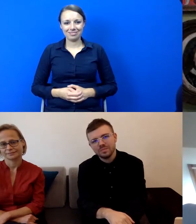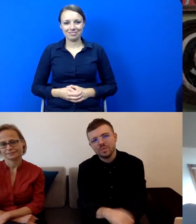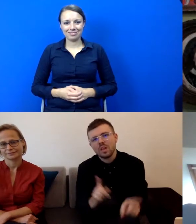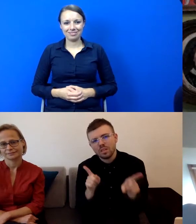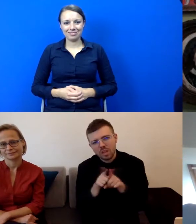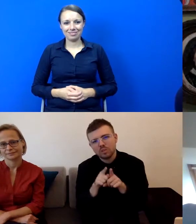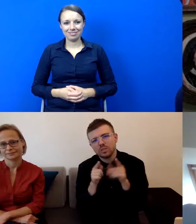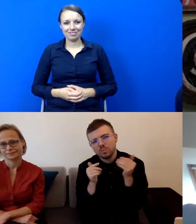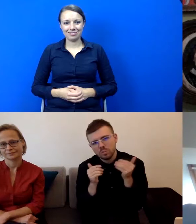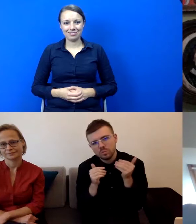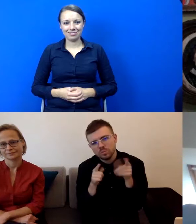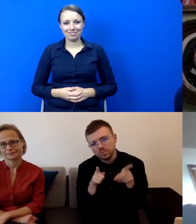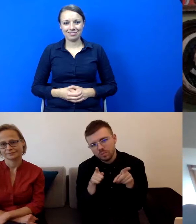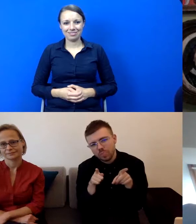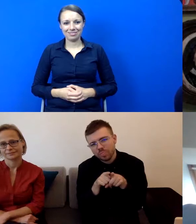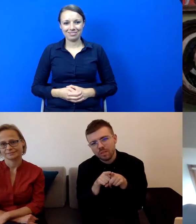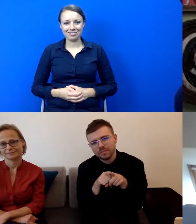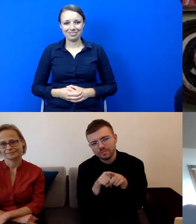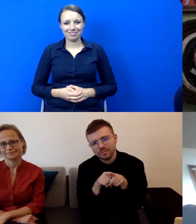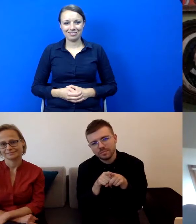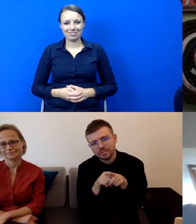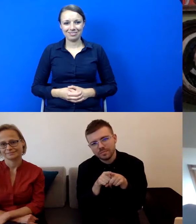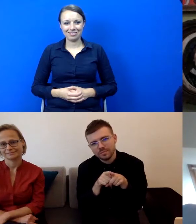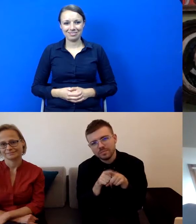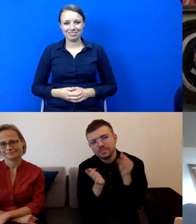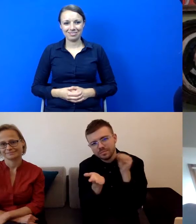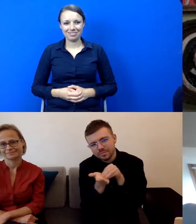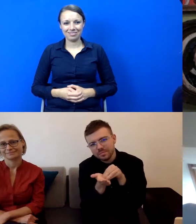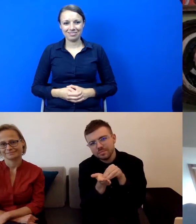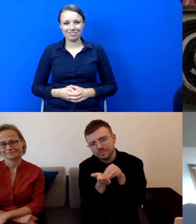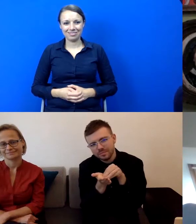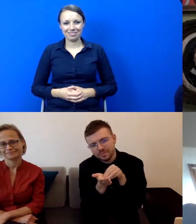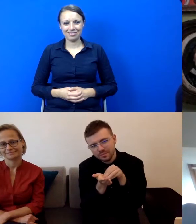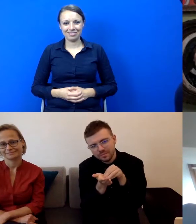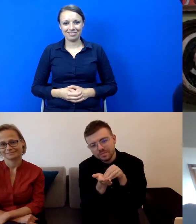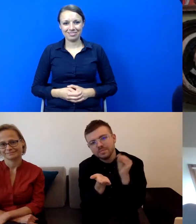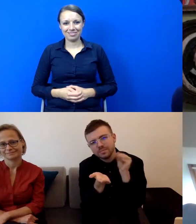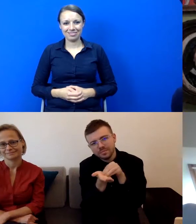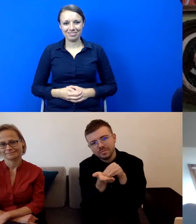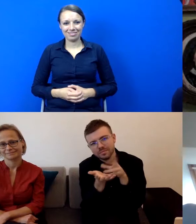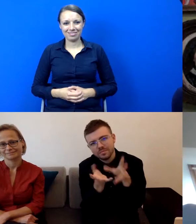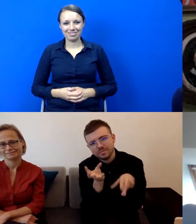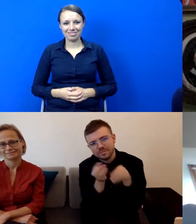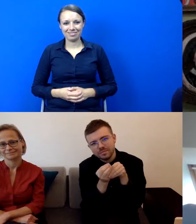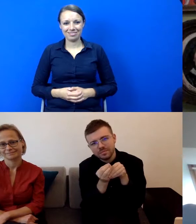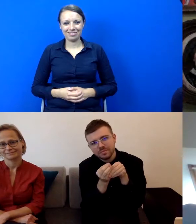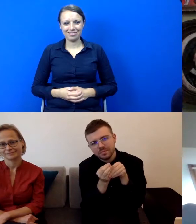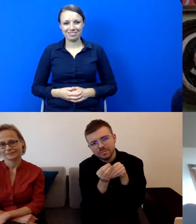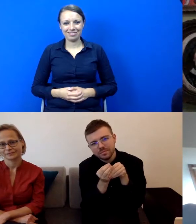Danielem Kotowskim, ale też na oprowadzania kuratorskie,